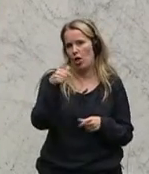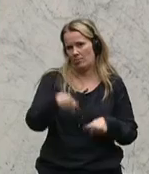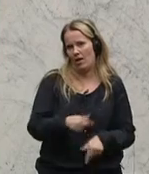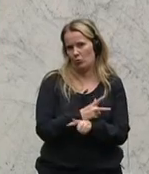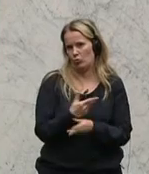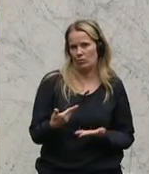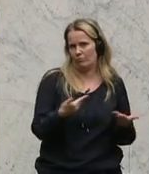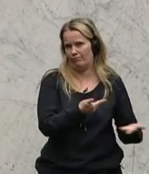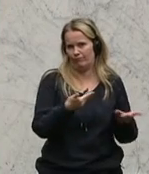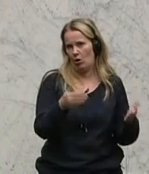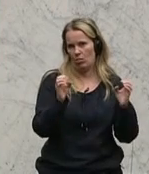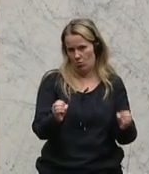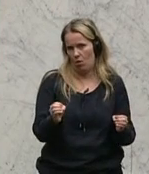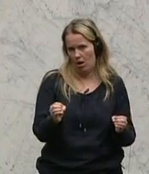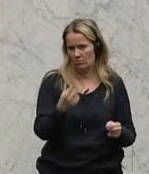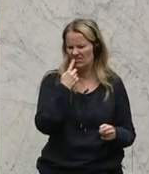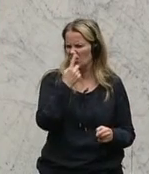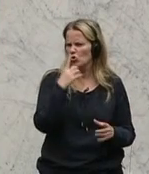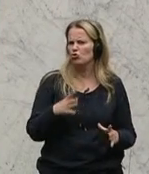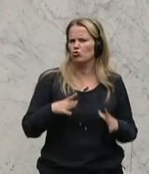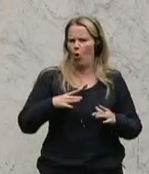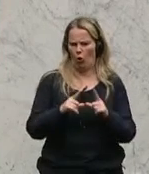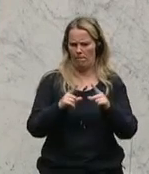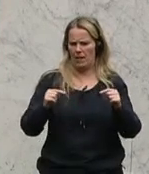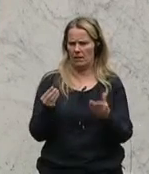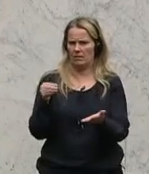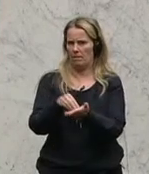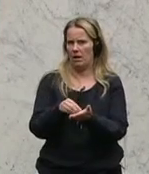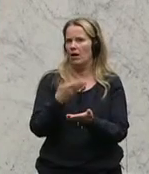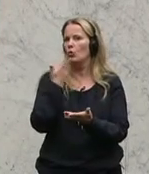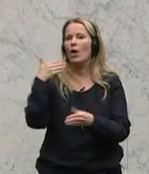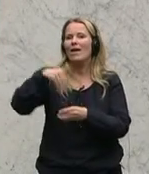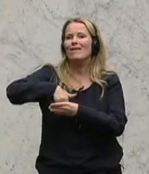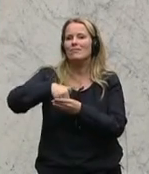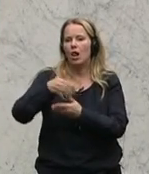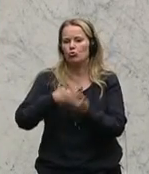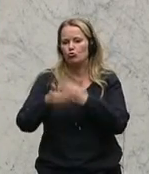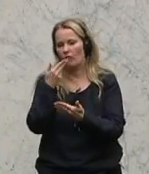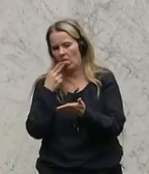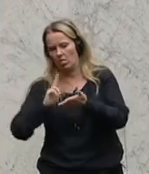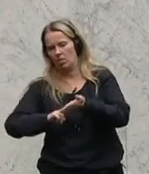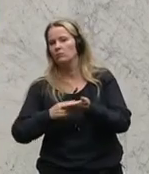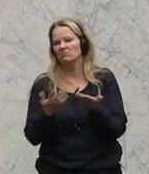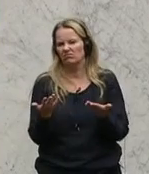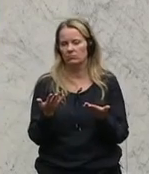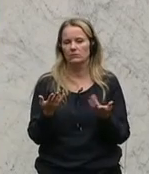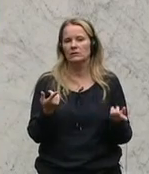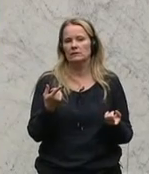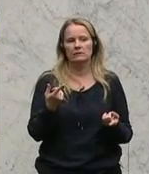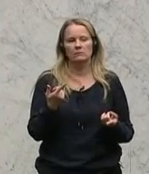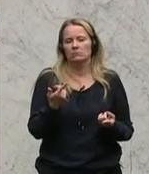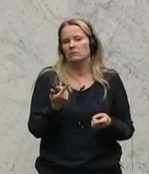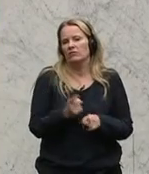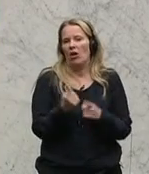abzuliefern. Sie haben die Schockbilder jetzt eingeführt, dafür aber keine Inhaltsstoffe mehr, was der betrifft. Sie